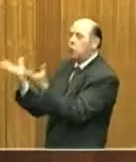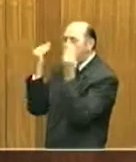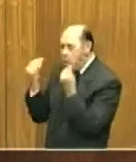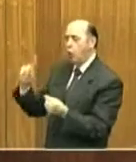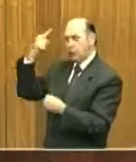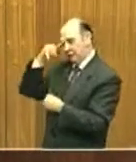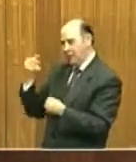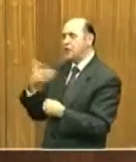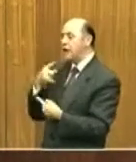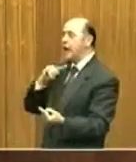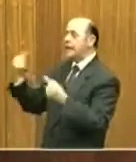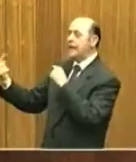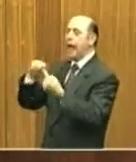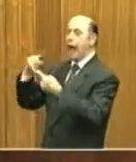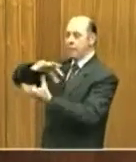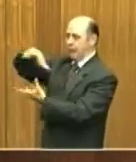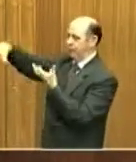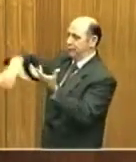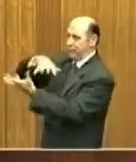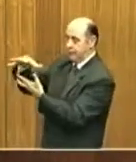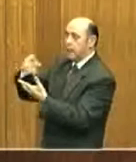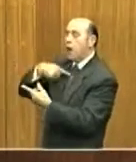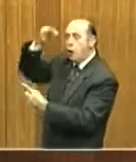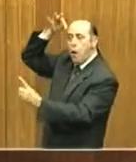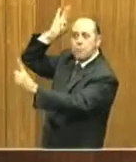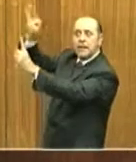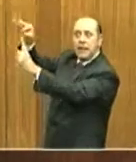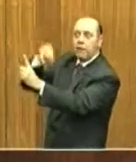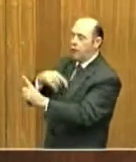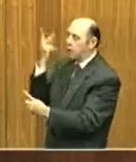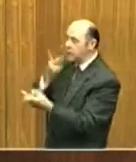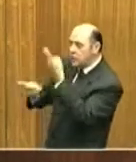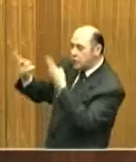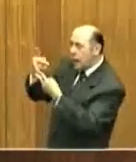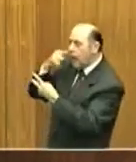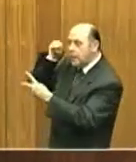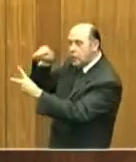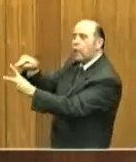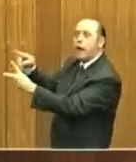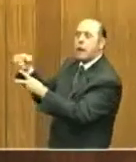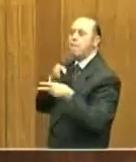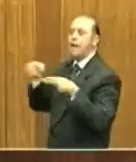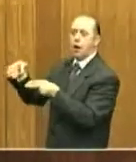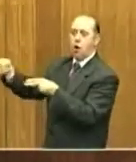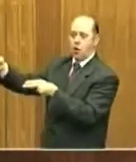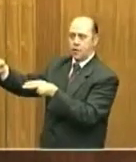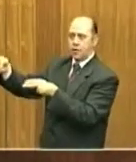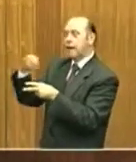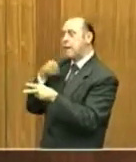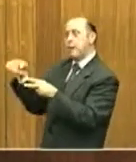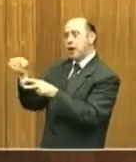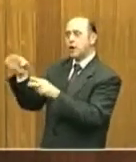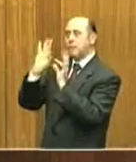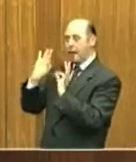da dinamiche contrastanti. L'obiettivo è riuscire ad individuare dei percorsi e di